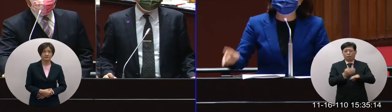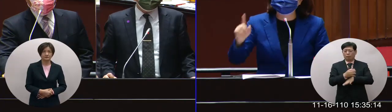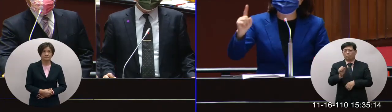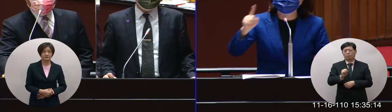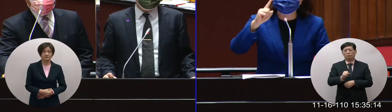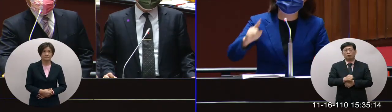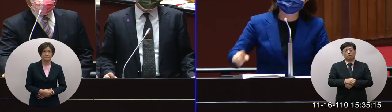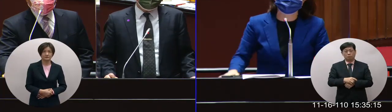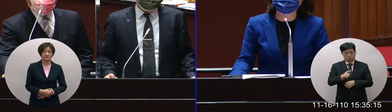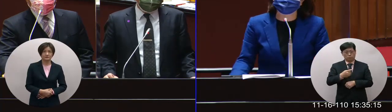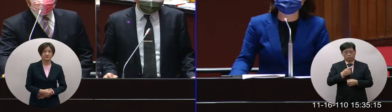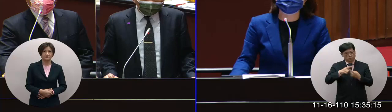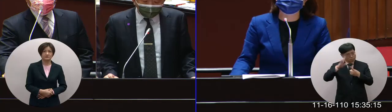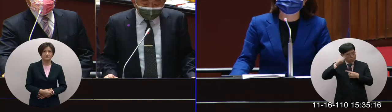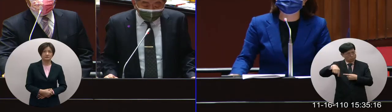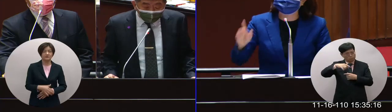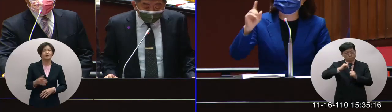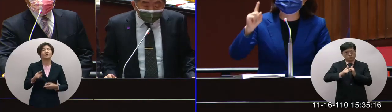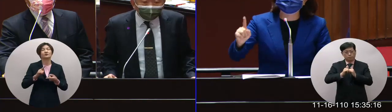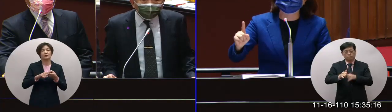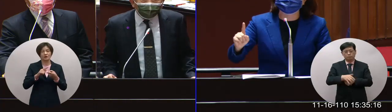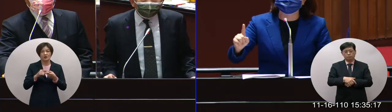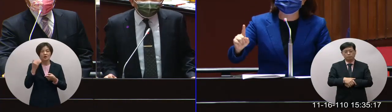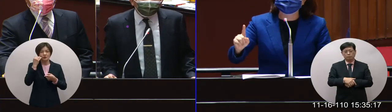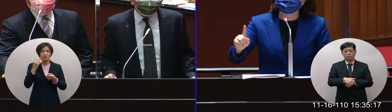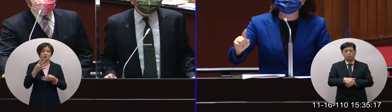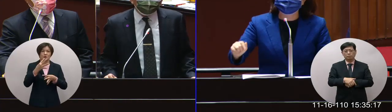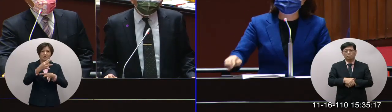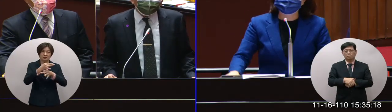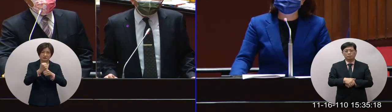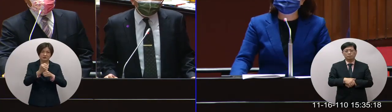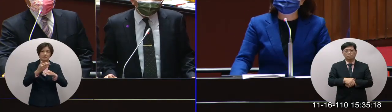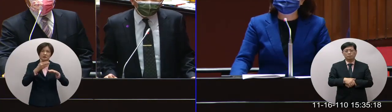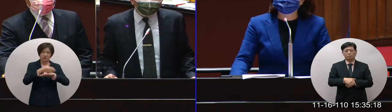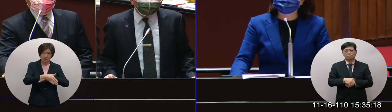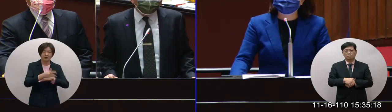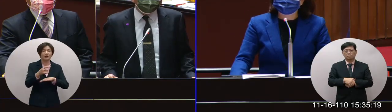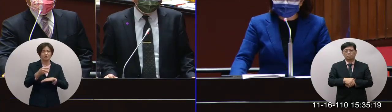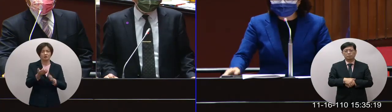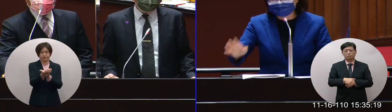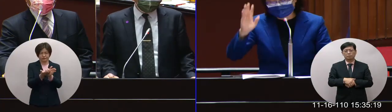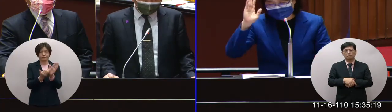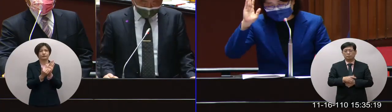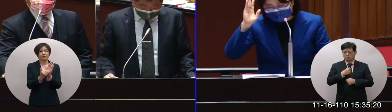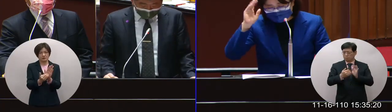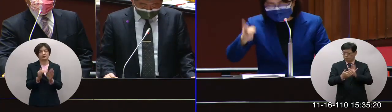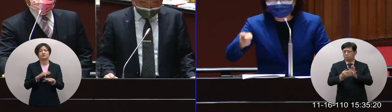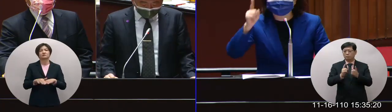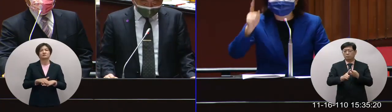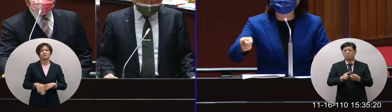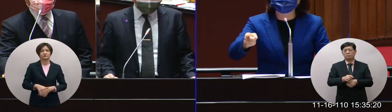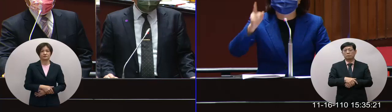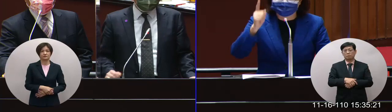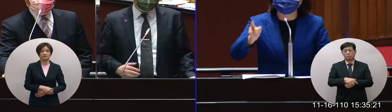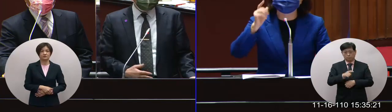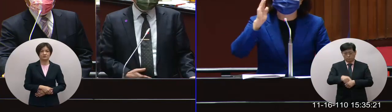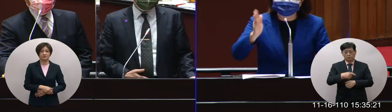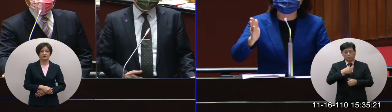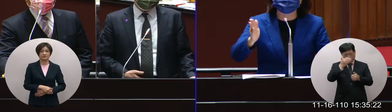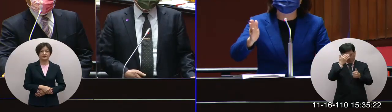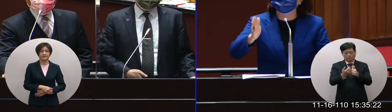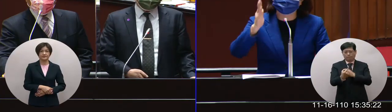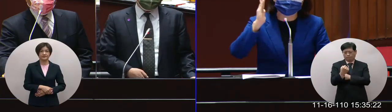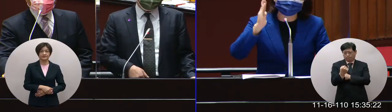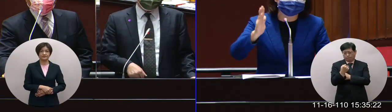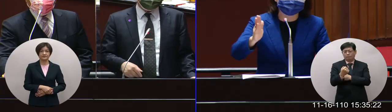我覺得這真的是對不起納稅人當然放到過期這樣的事情要避免要避免所以這部分請